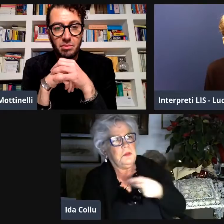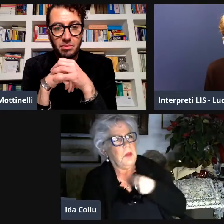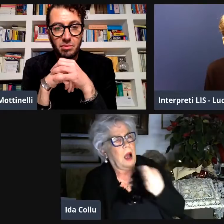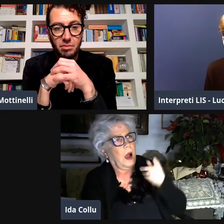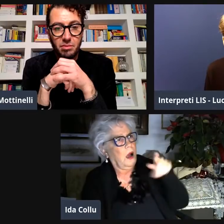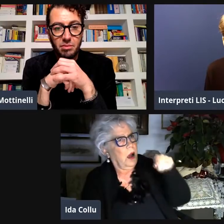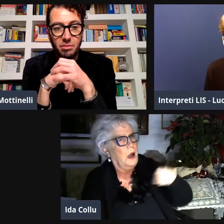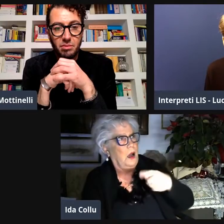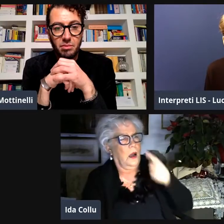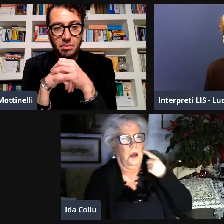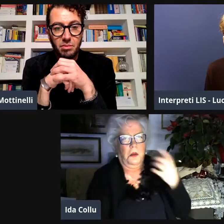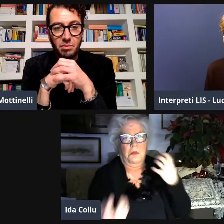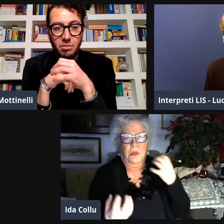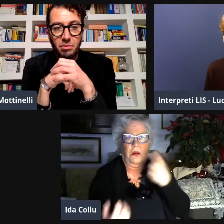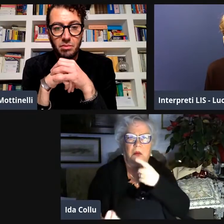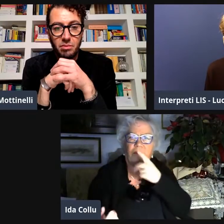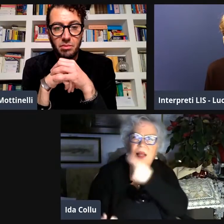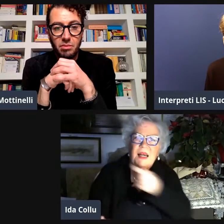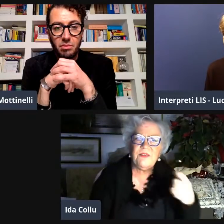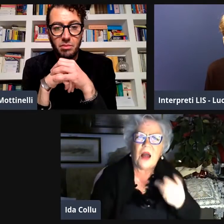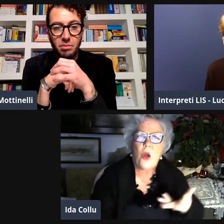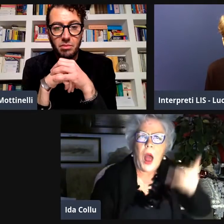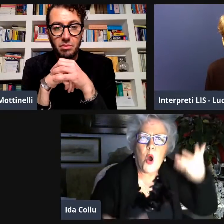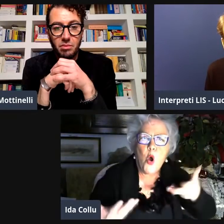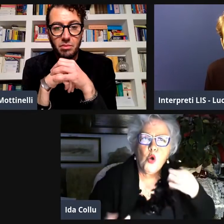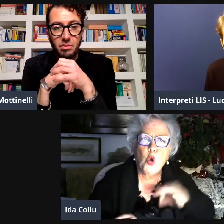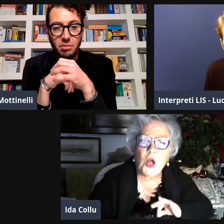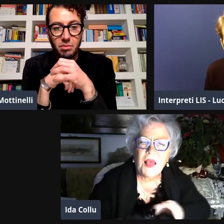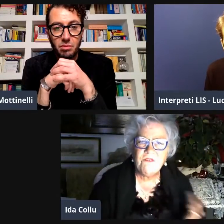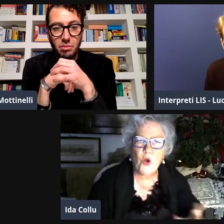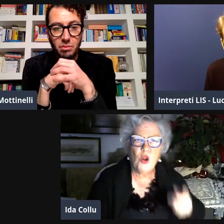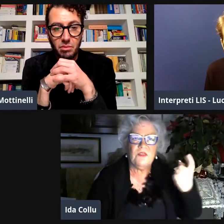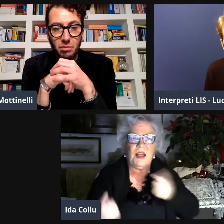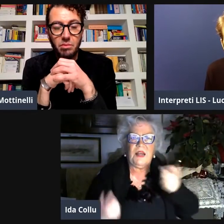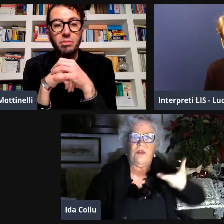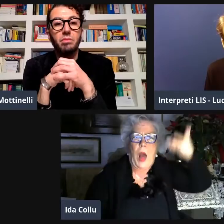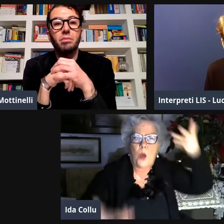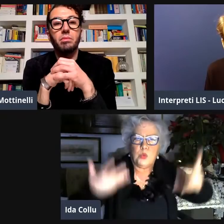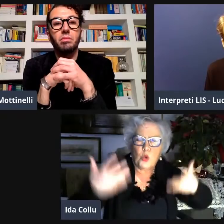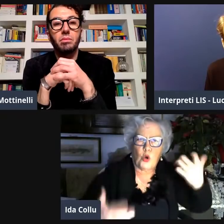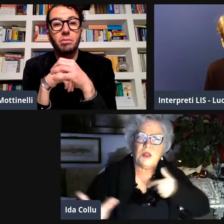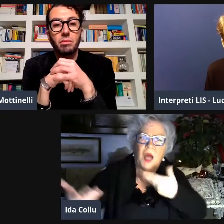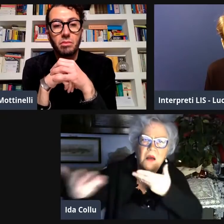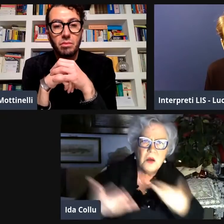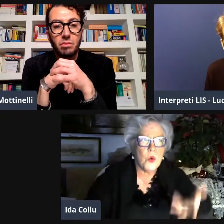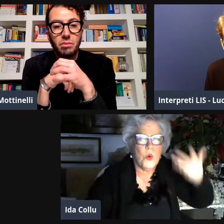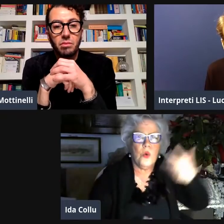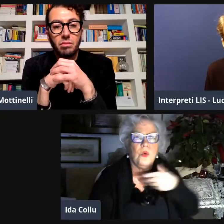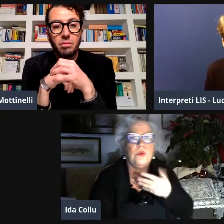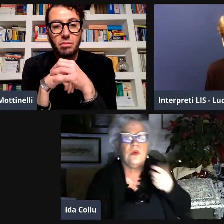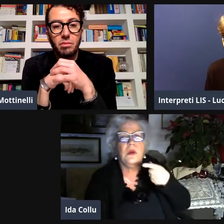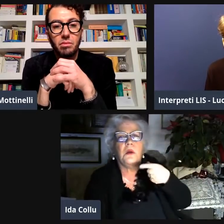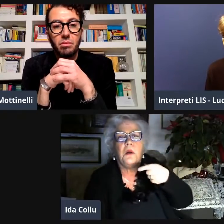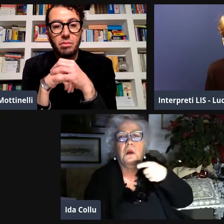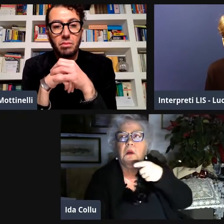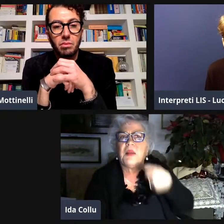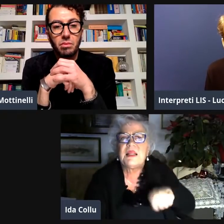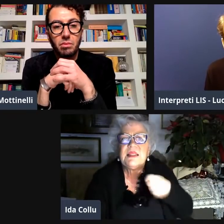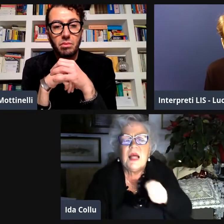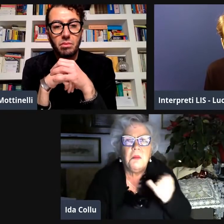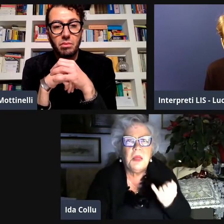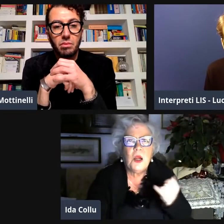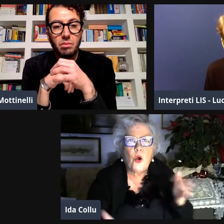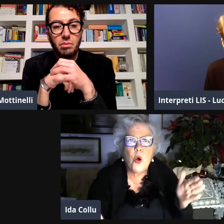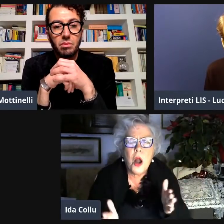già prima di diventare presidente guardavo questa cosa e dicevo ma perché se vengono delle autorità